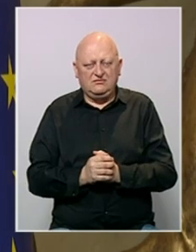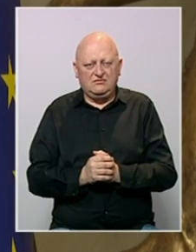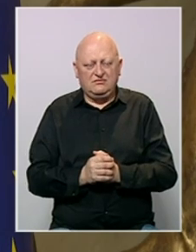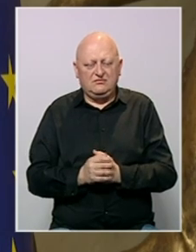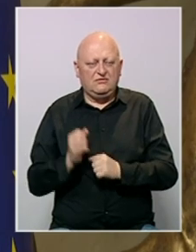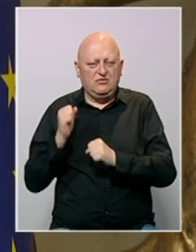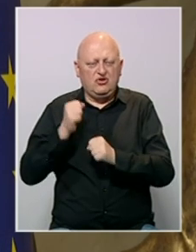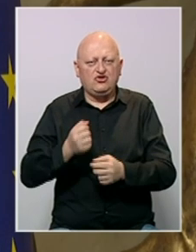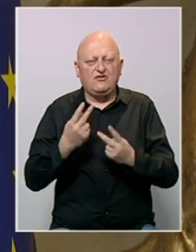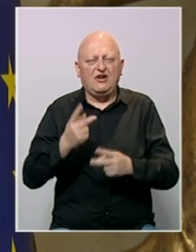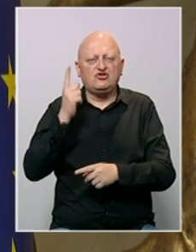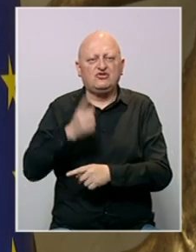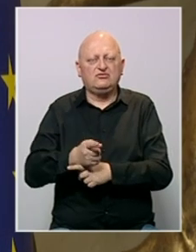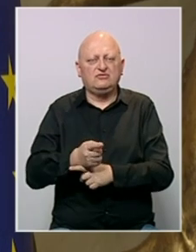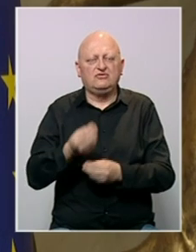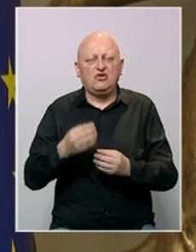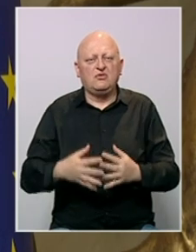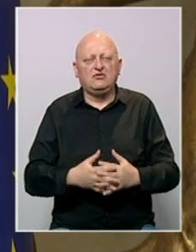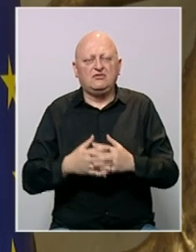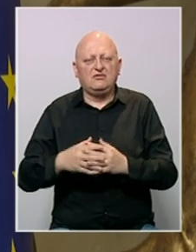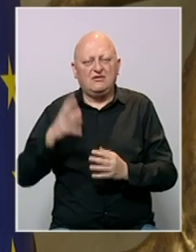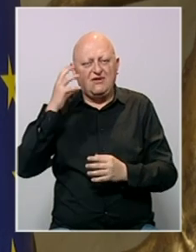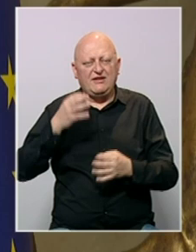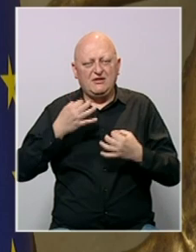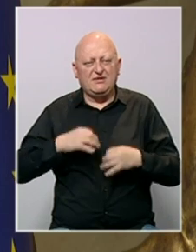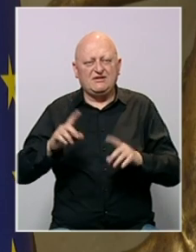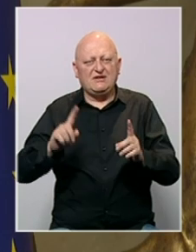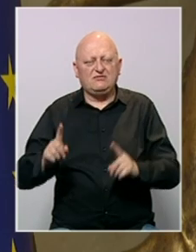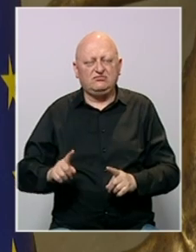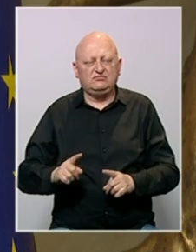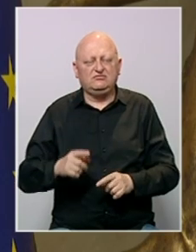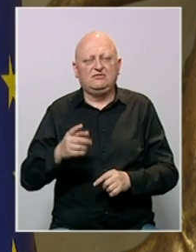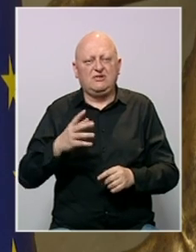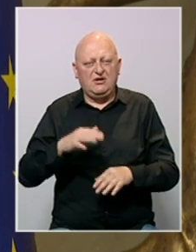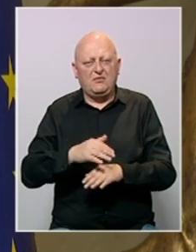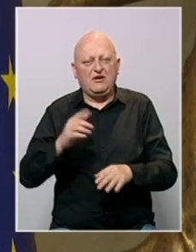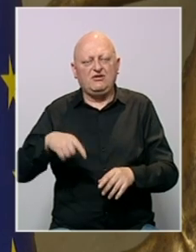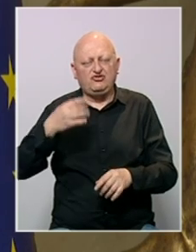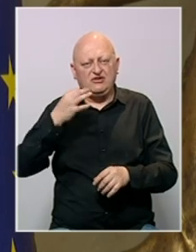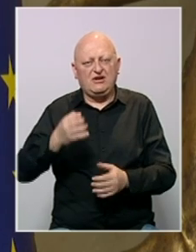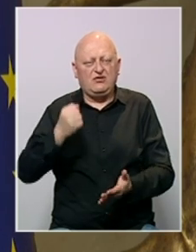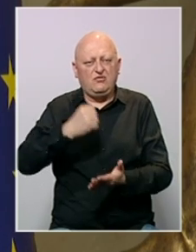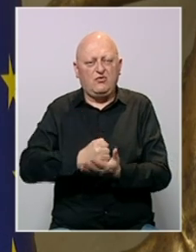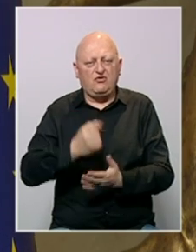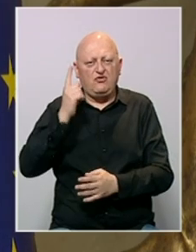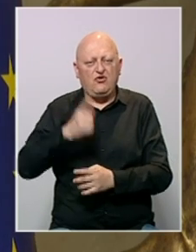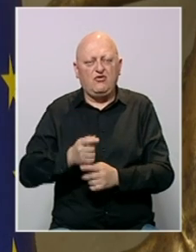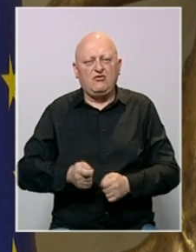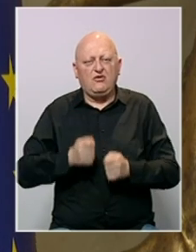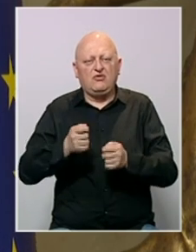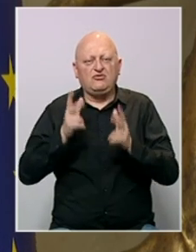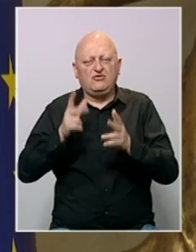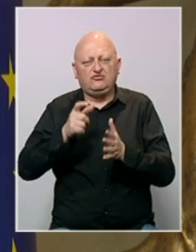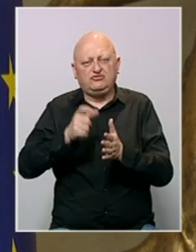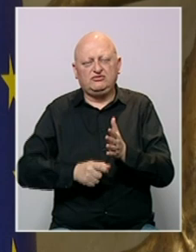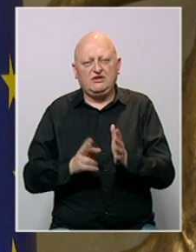Donijeli smo važnu odluku u dobroj saradnji vlade i predsjednika Republike. Nadamo se da će parlament idućih dana potvrditi odluku o podnošenju zahtjeva